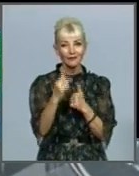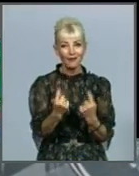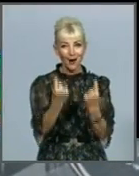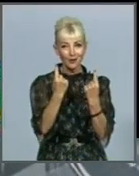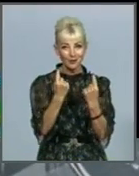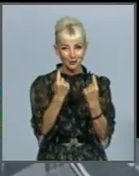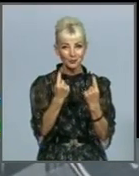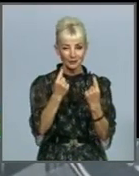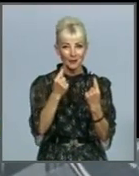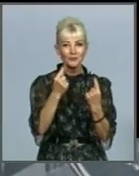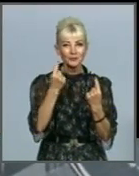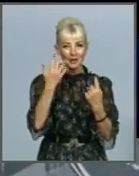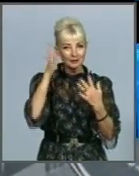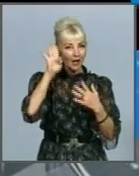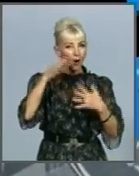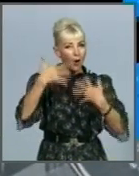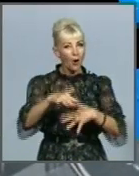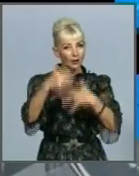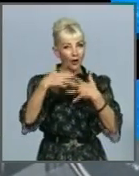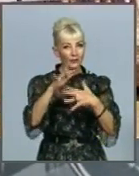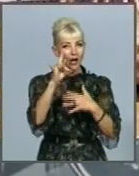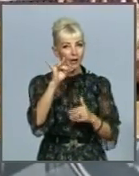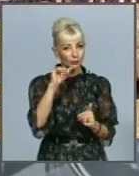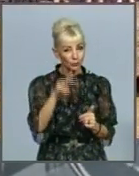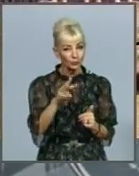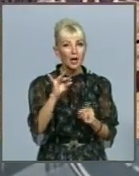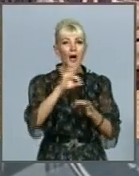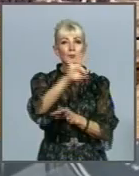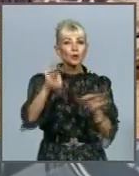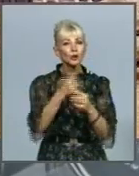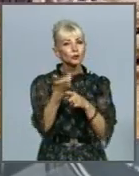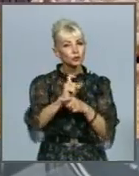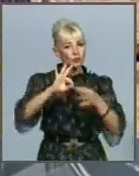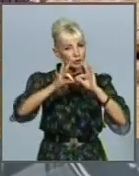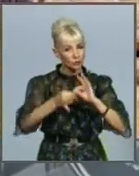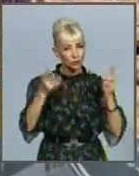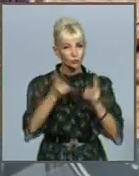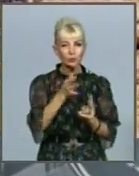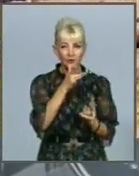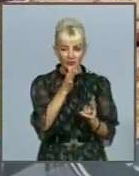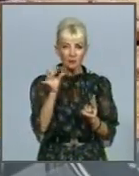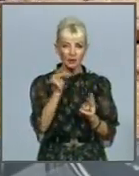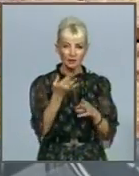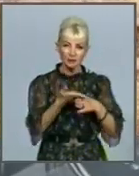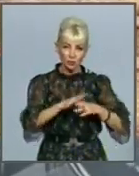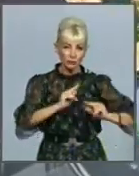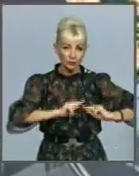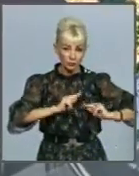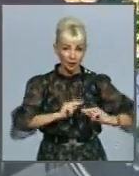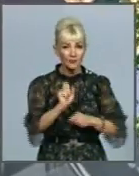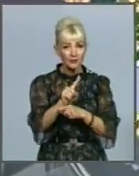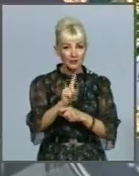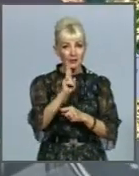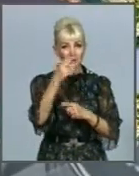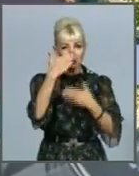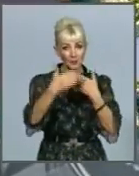океанаріуму. Сам проєкт дуже складний, тому вимагає як часу, так і кропіткої роботи. Бо завдання, що ставить перед